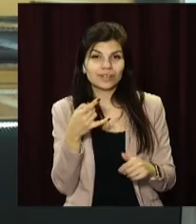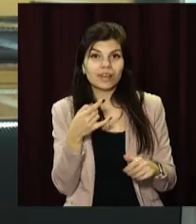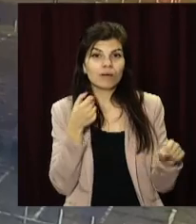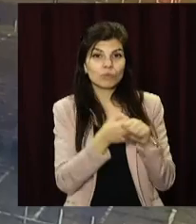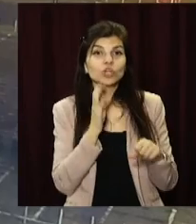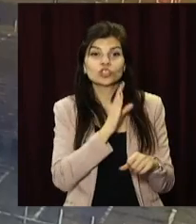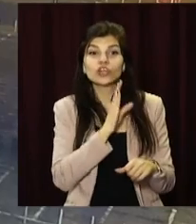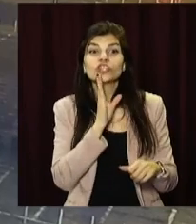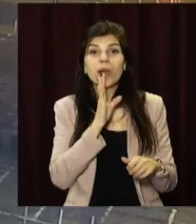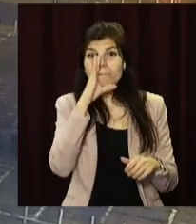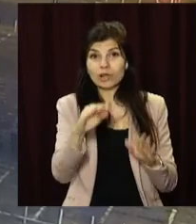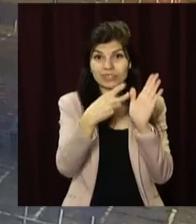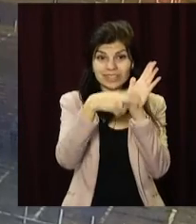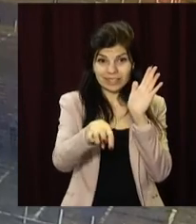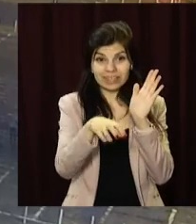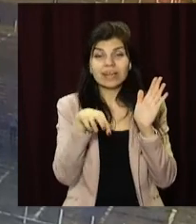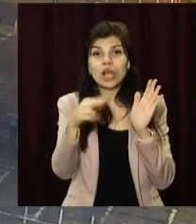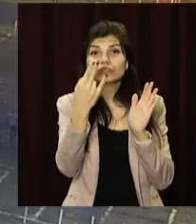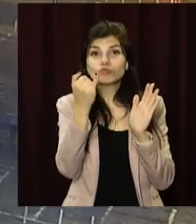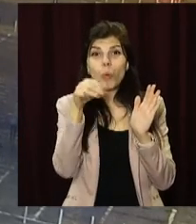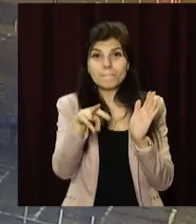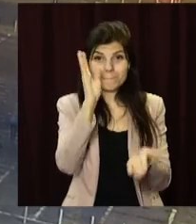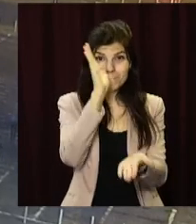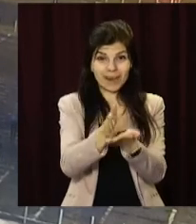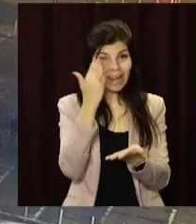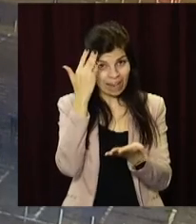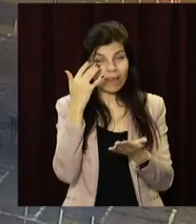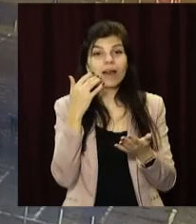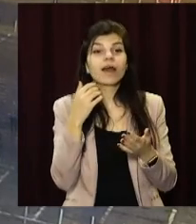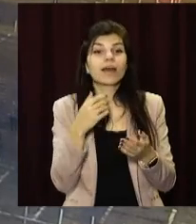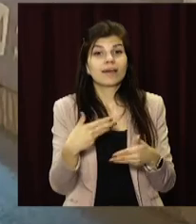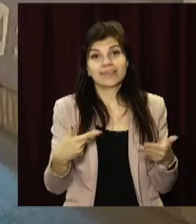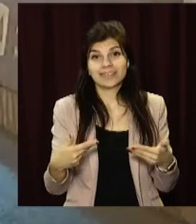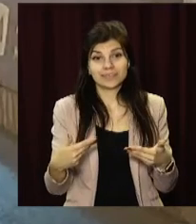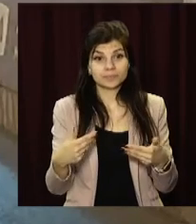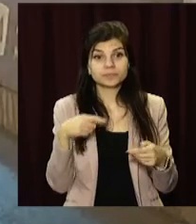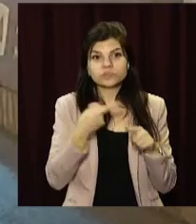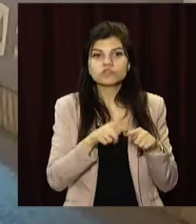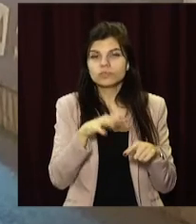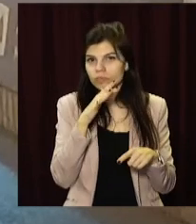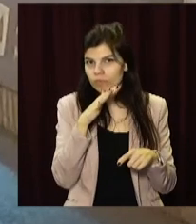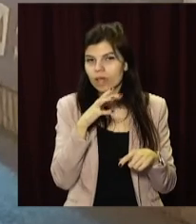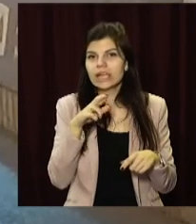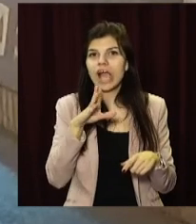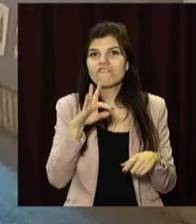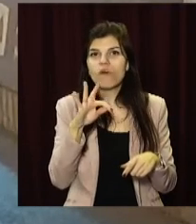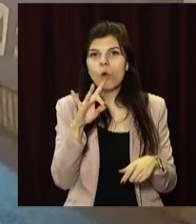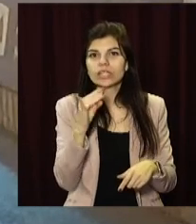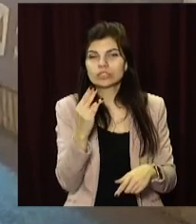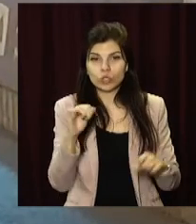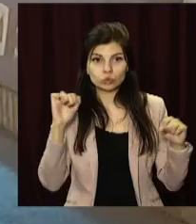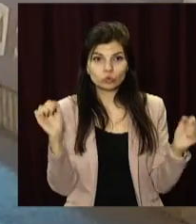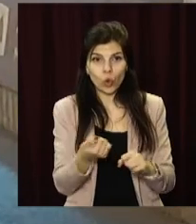Та вийшла з маршрутки і рухалася в напрямку Цуму через нерегульований пішохідний перехід. У цей момент проспектом Яворницького на значній